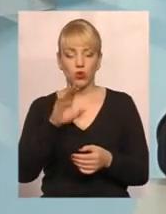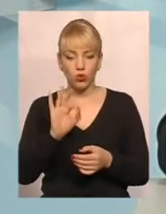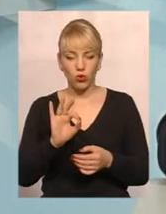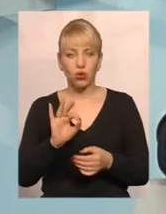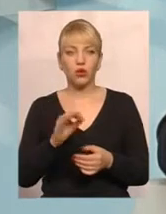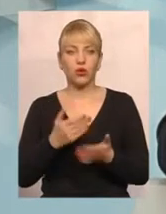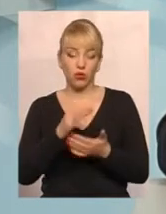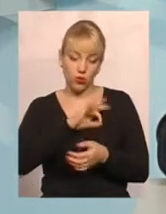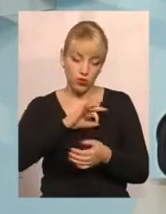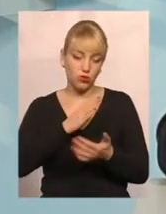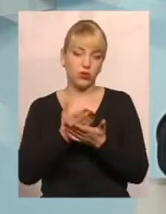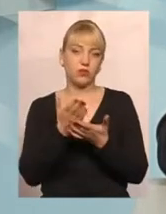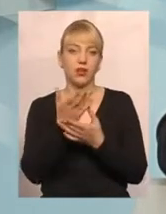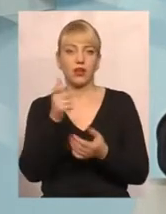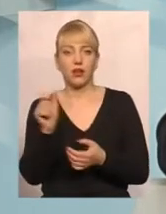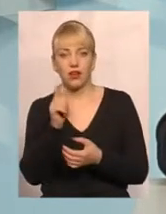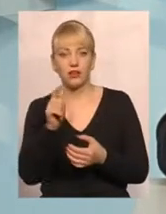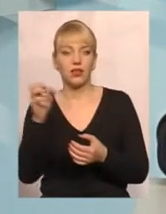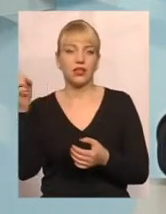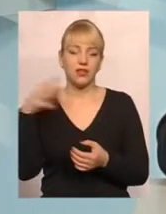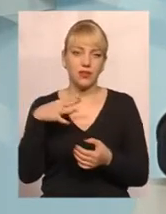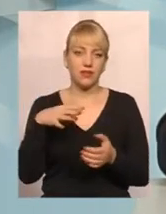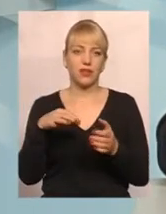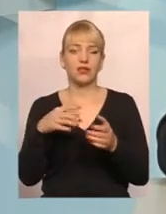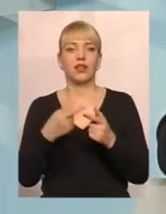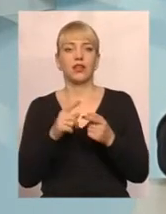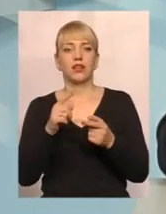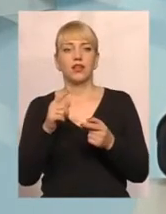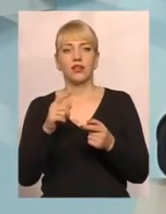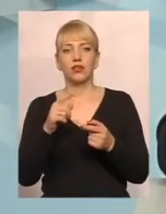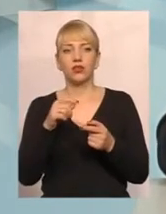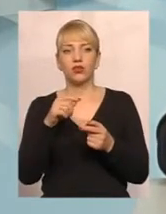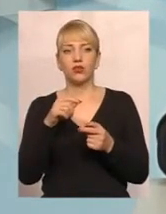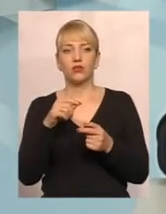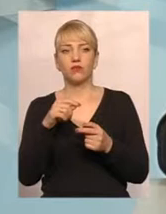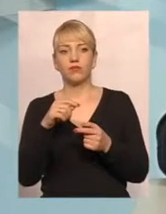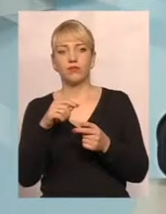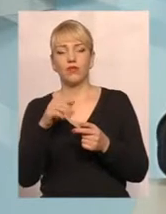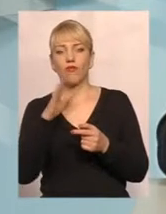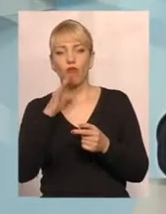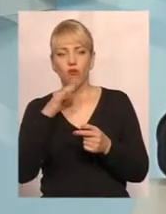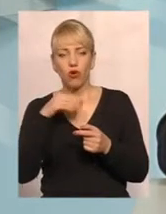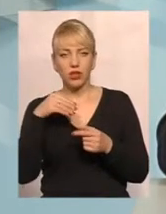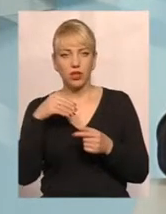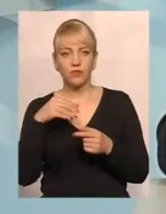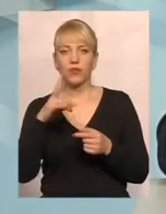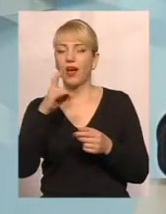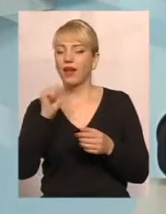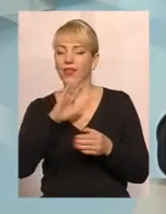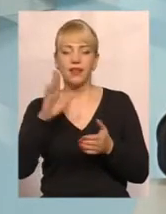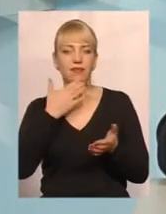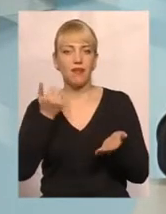користуються послугами з електроенергії, з газопостачання, водопостачання, але не